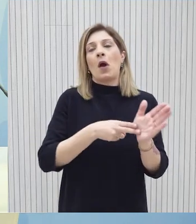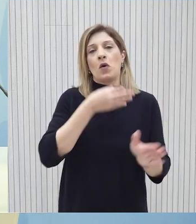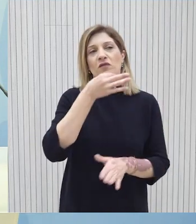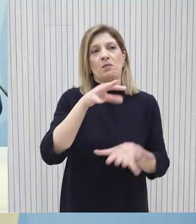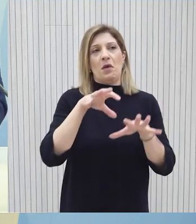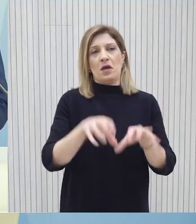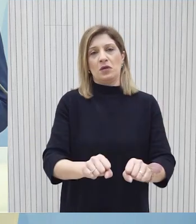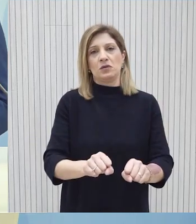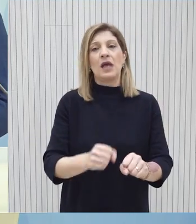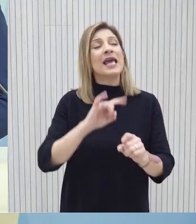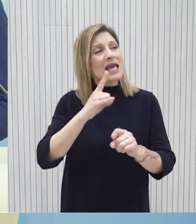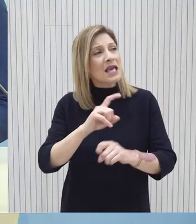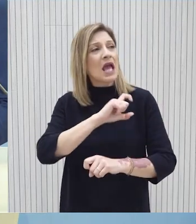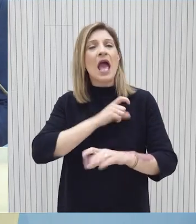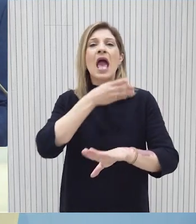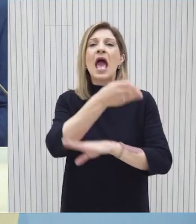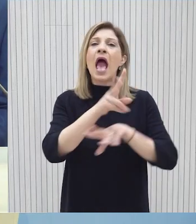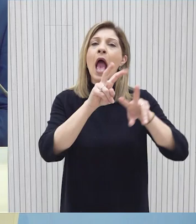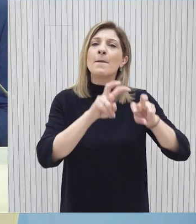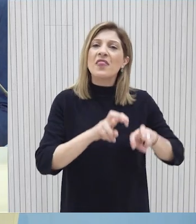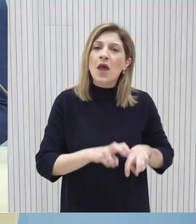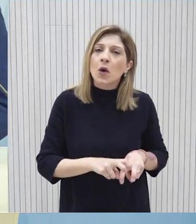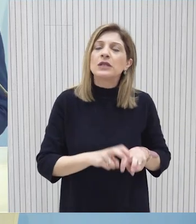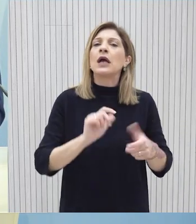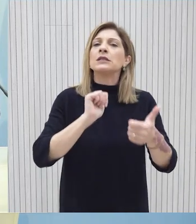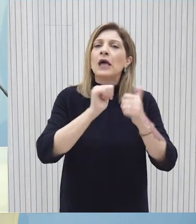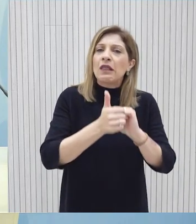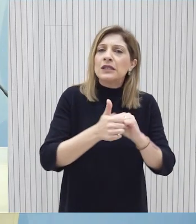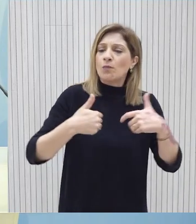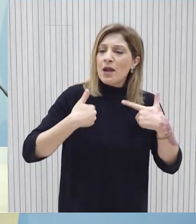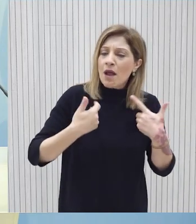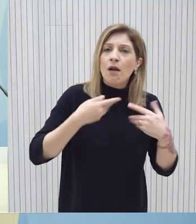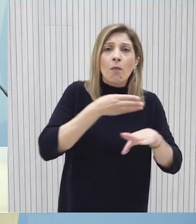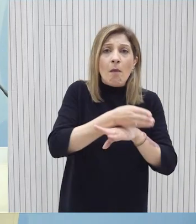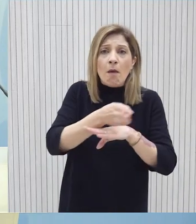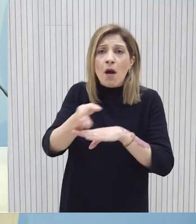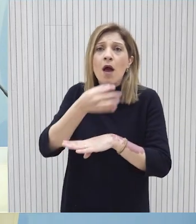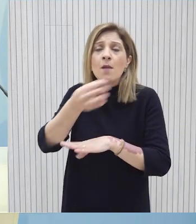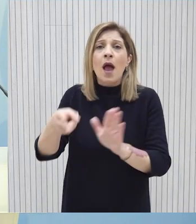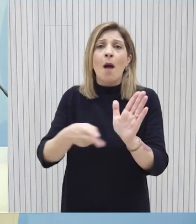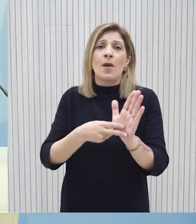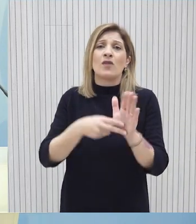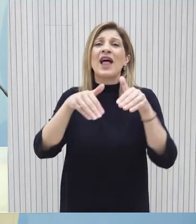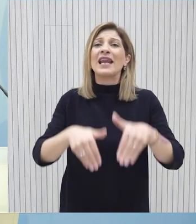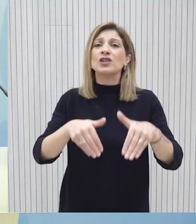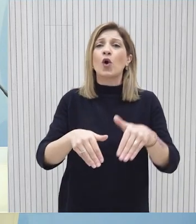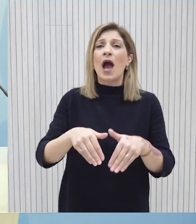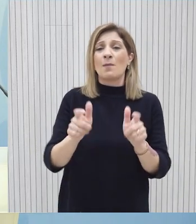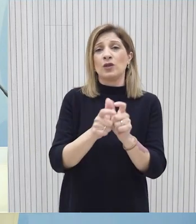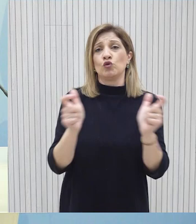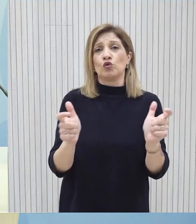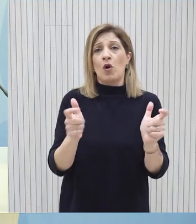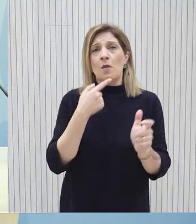μετάβασης επιθεωρητών ή άλλων αξιωματούχων του Υπουργείου Παιδείας Αθλητισμού και Νεολαίας στα σχολεία του Ριζοκαρπάσου στα οποία φυτούν